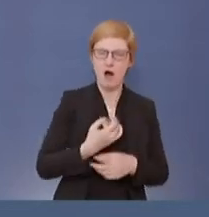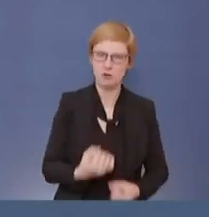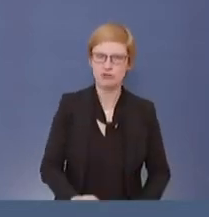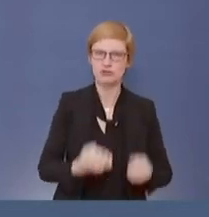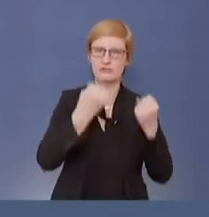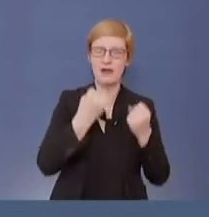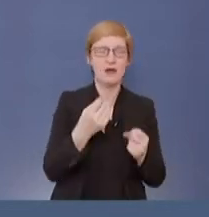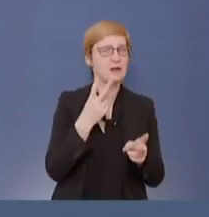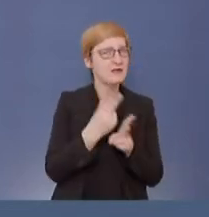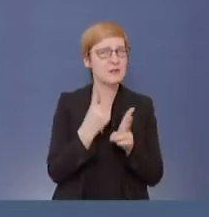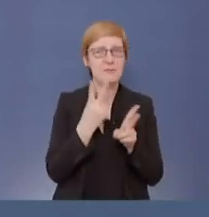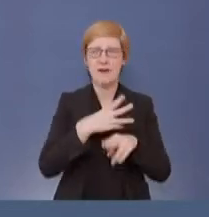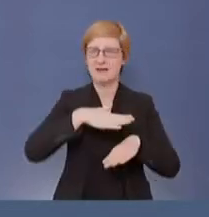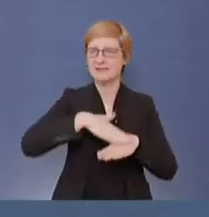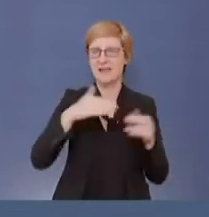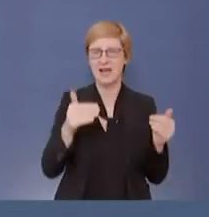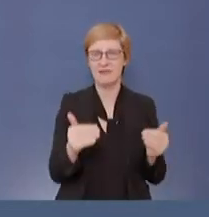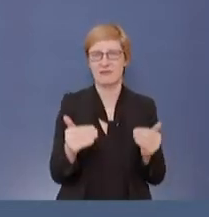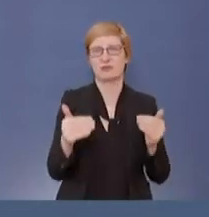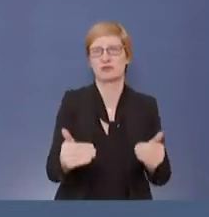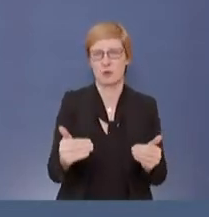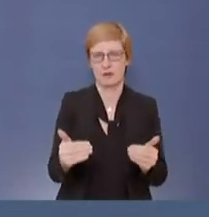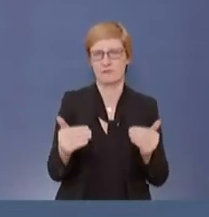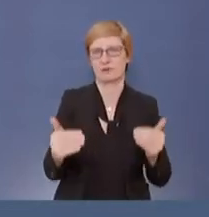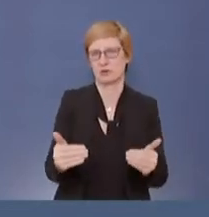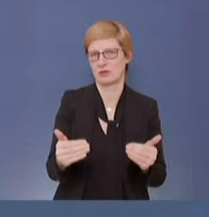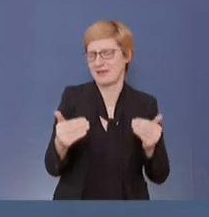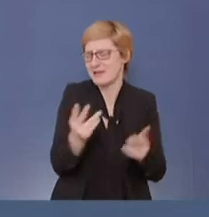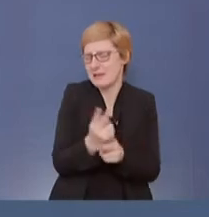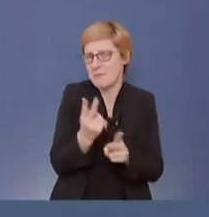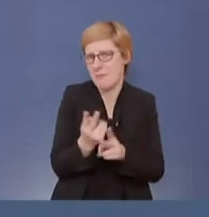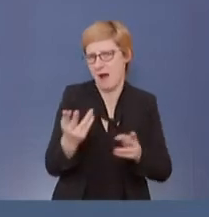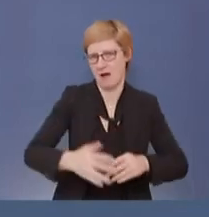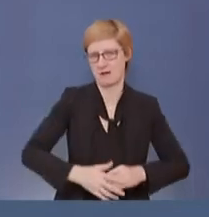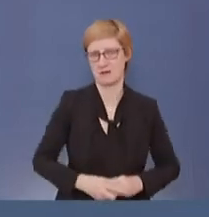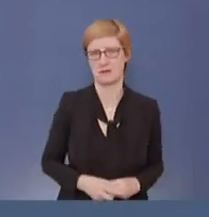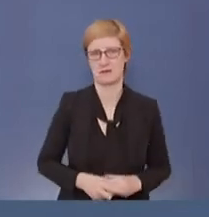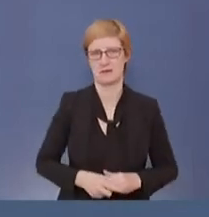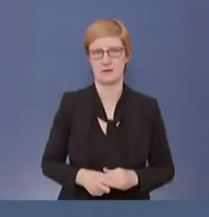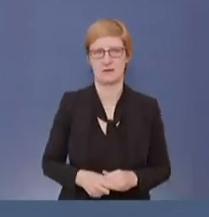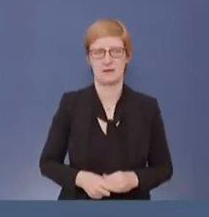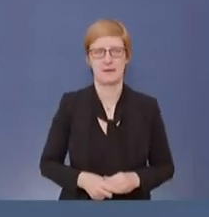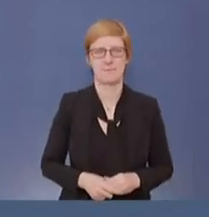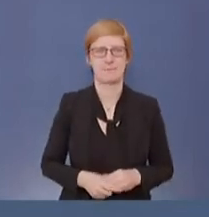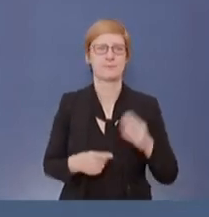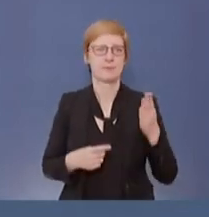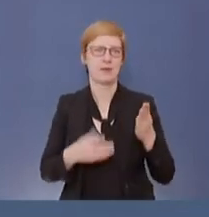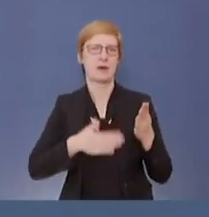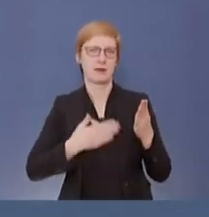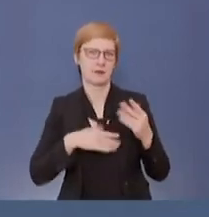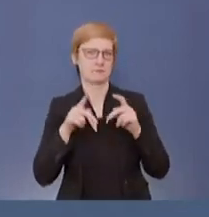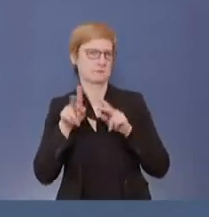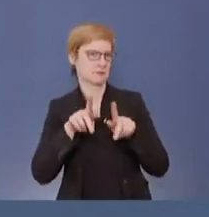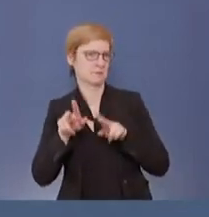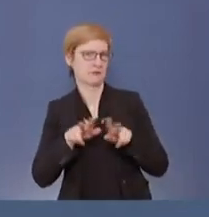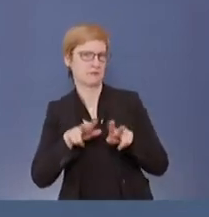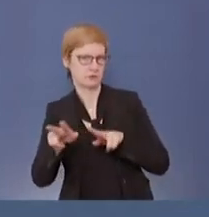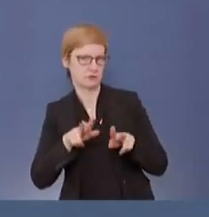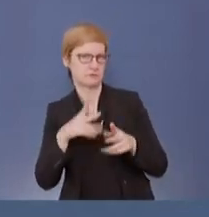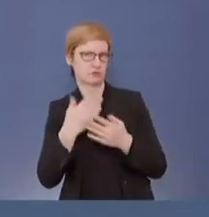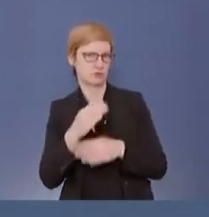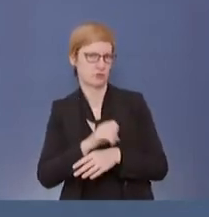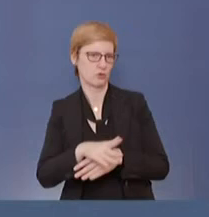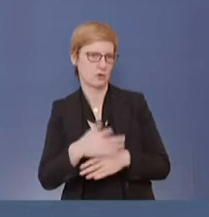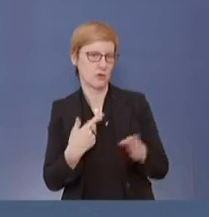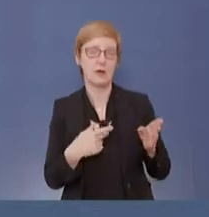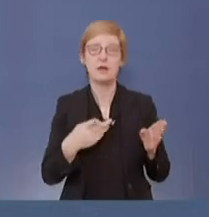Das ist gemeint. Herr Wackelt dazu zu dem Thema? Also wir sind ja irgendwie bei dem Großthema Wirtschaft und Corona. Ich habe eine Impfstofffrage. Eine